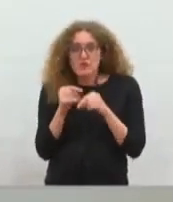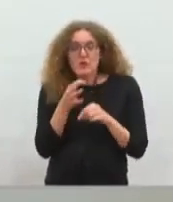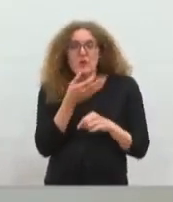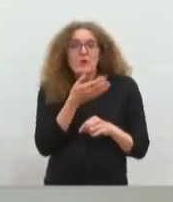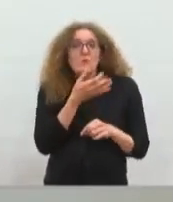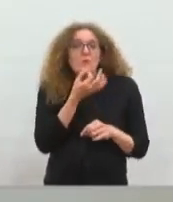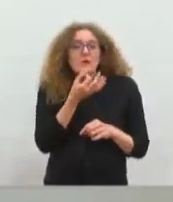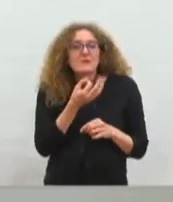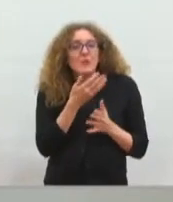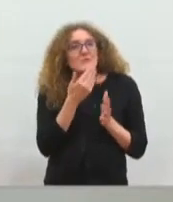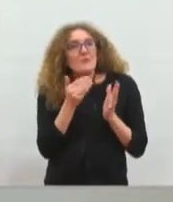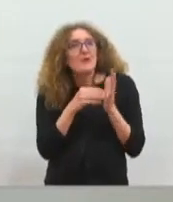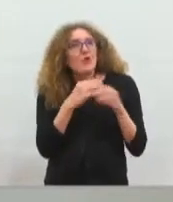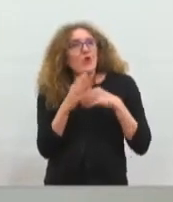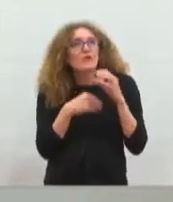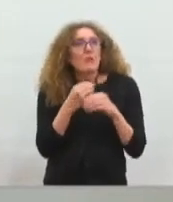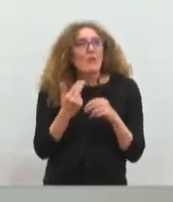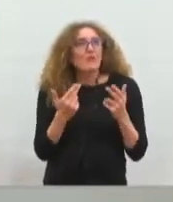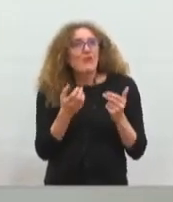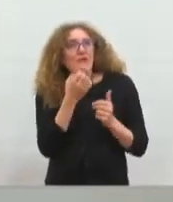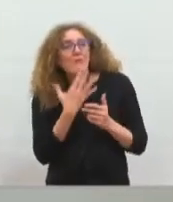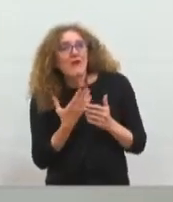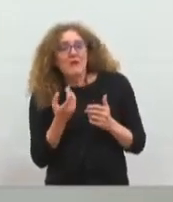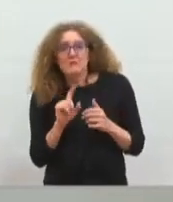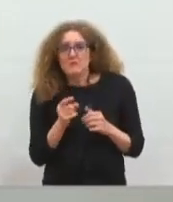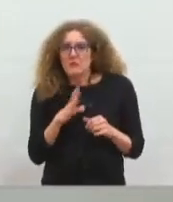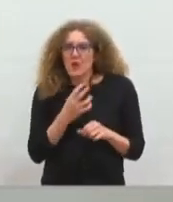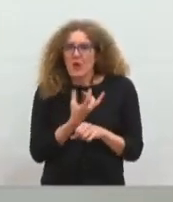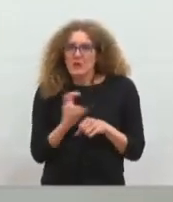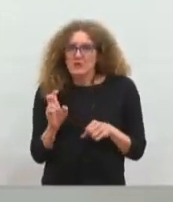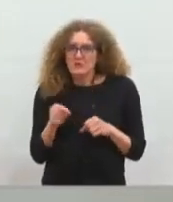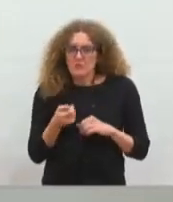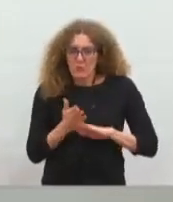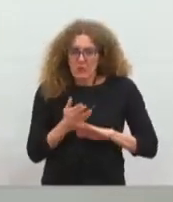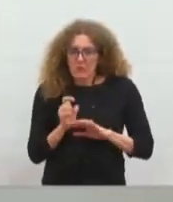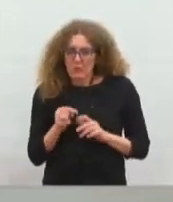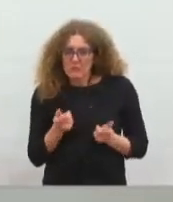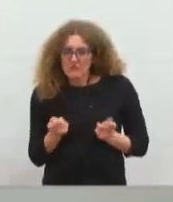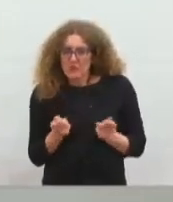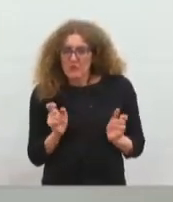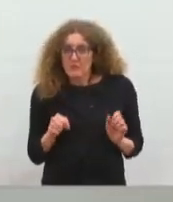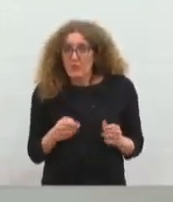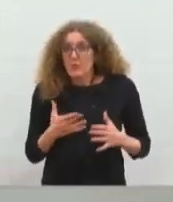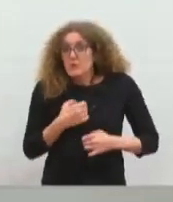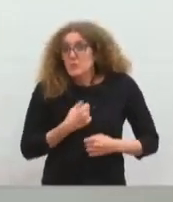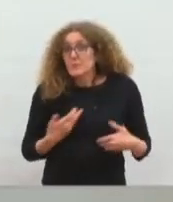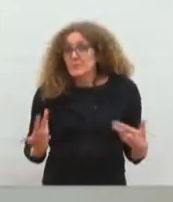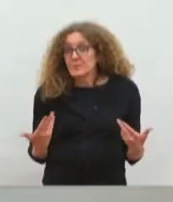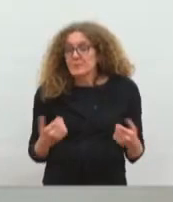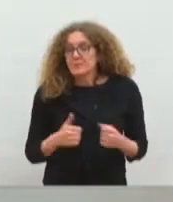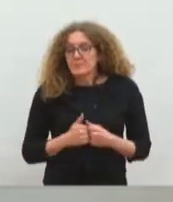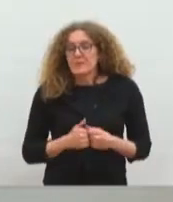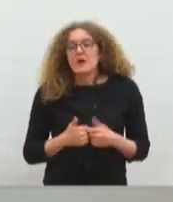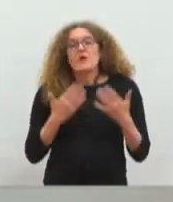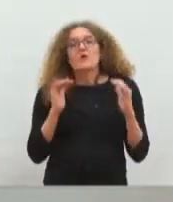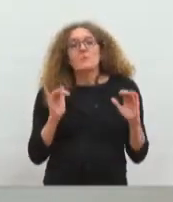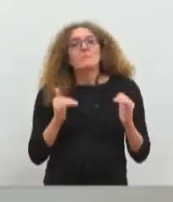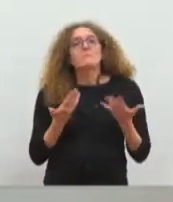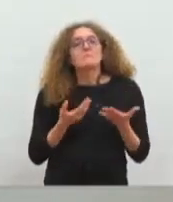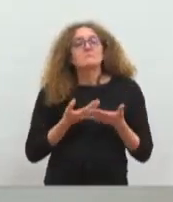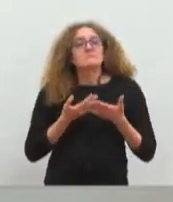vrai. On est confrontés à des risques et il faut les assumer, les anticiper, les gérer. Je tiens à signaler quand même qu'à ce jour,